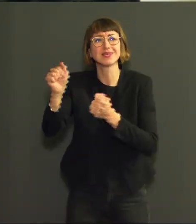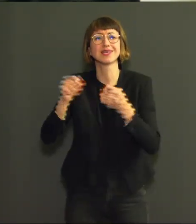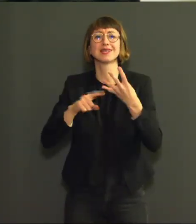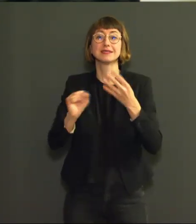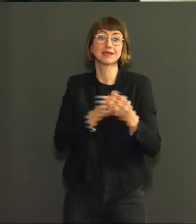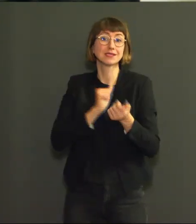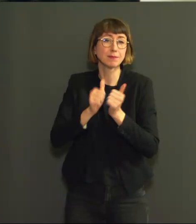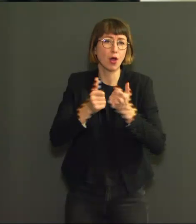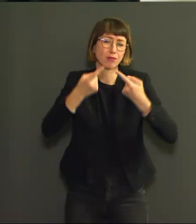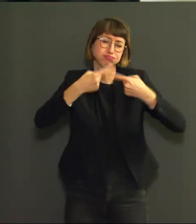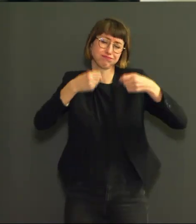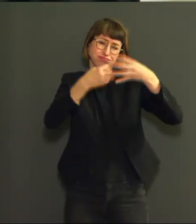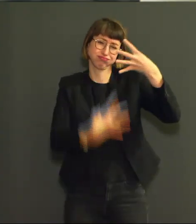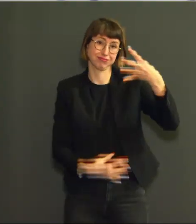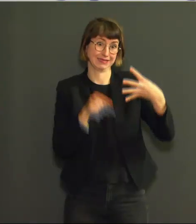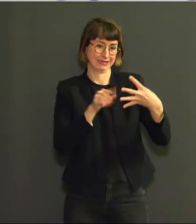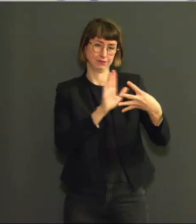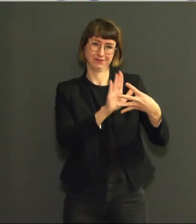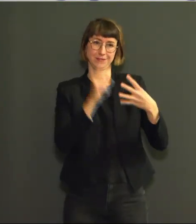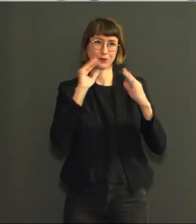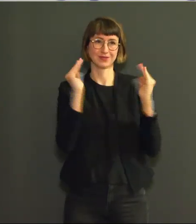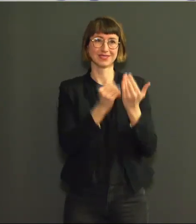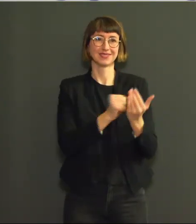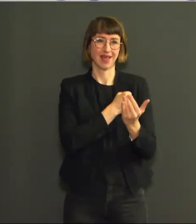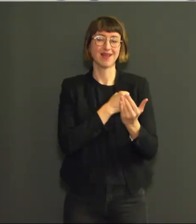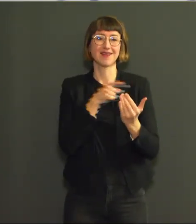Un site web a été spécialement créé pour les fabricants.